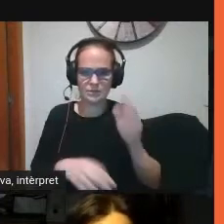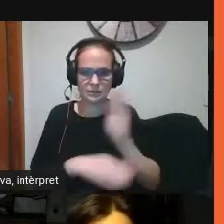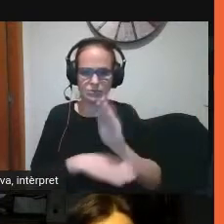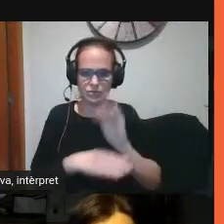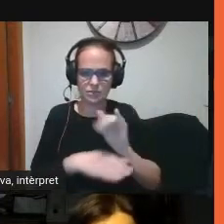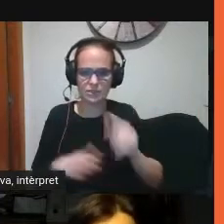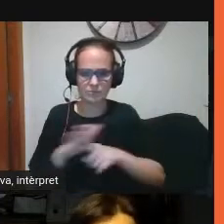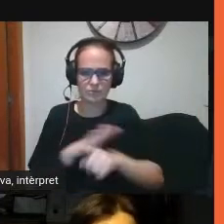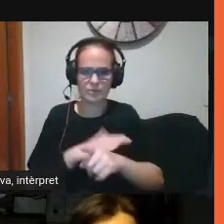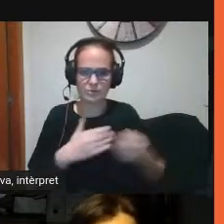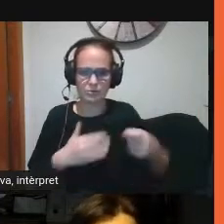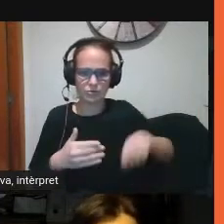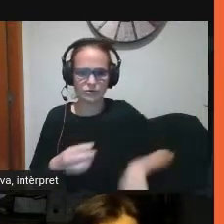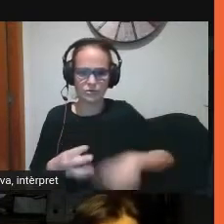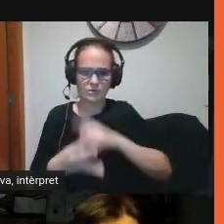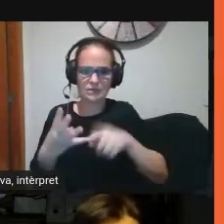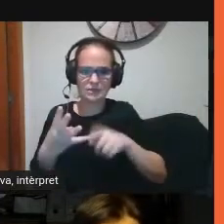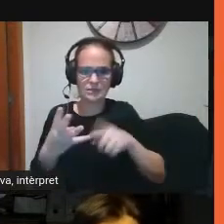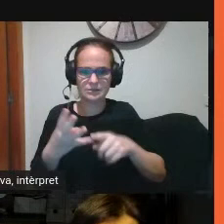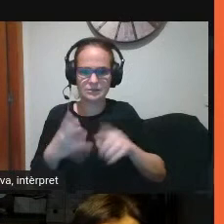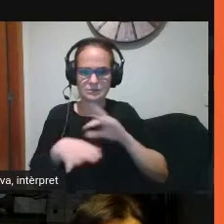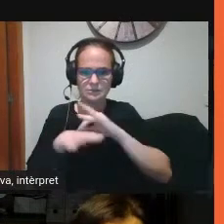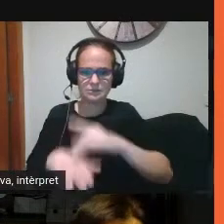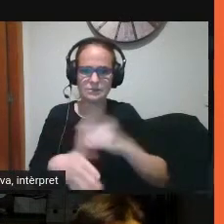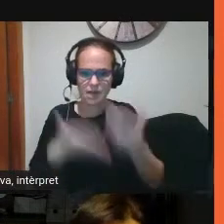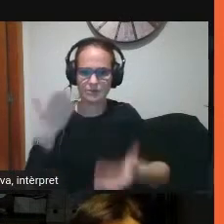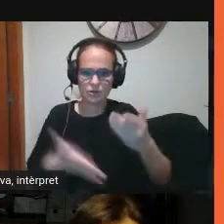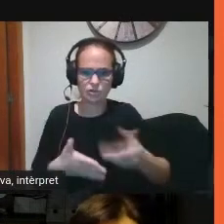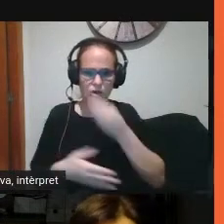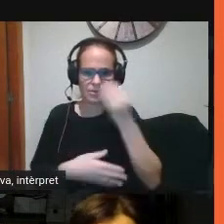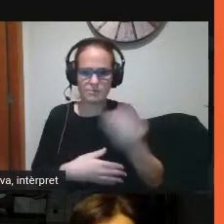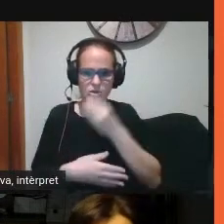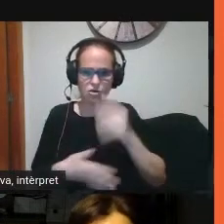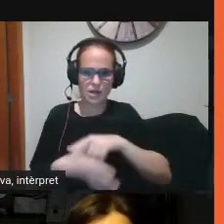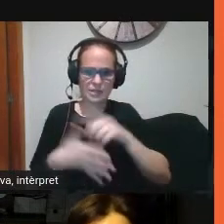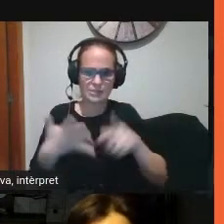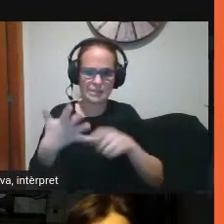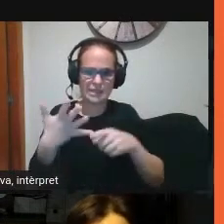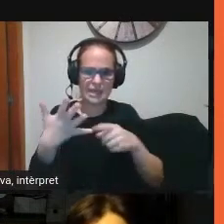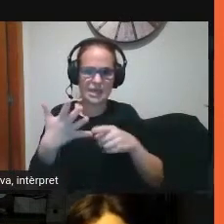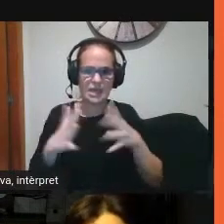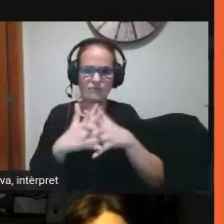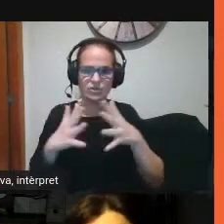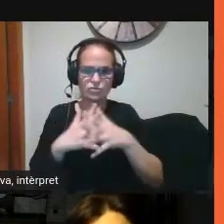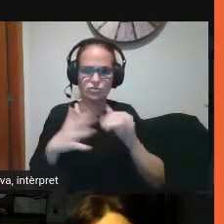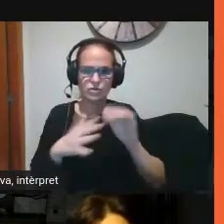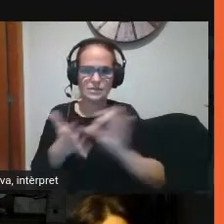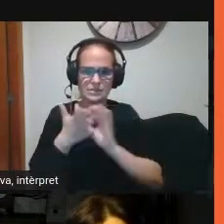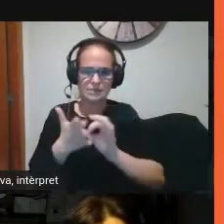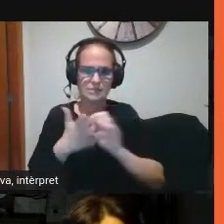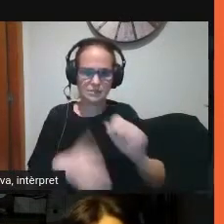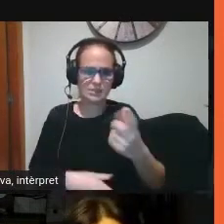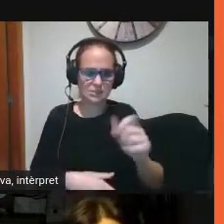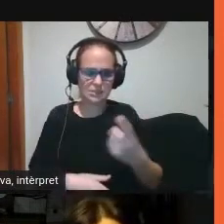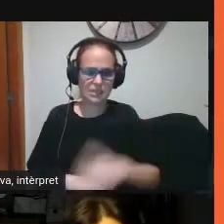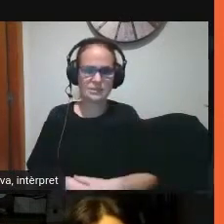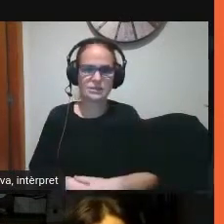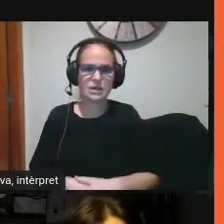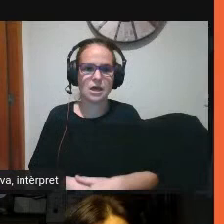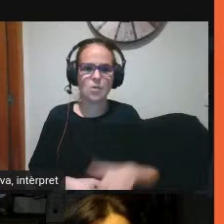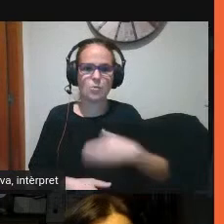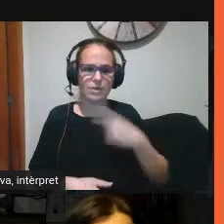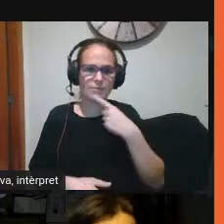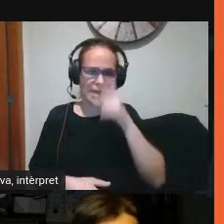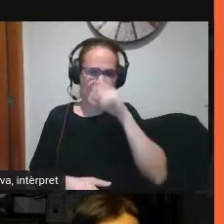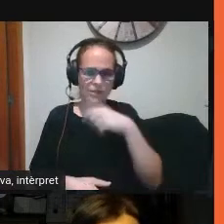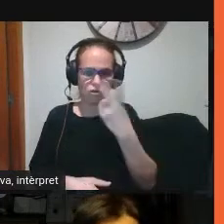seguiment avaluació i millora infraestructures i serveis digitals podem dir que des de l'any